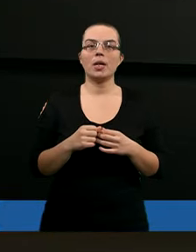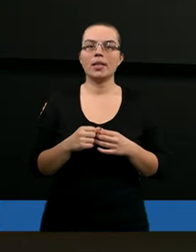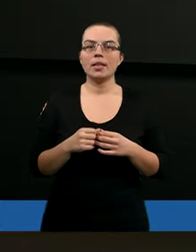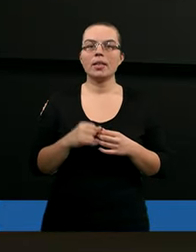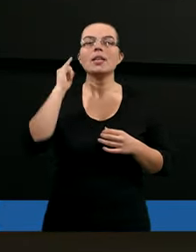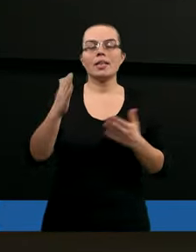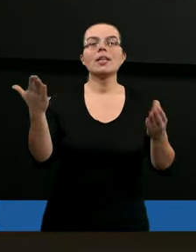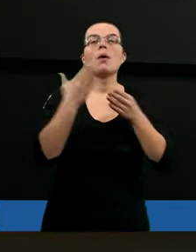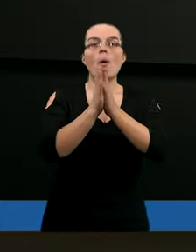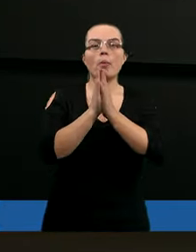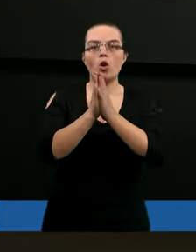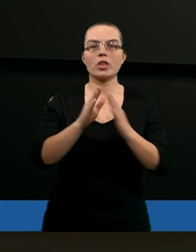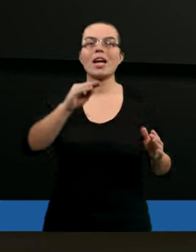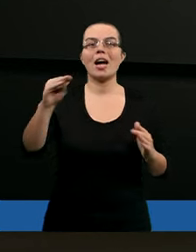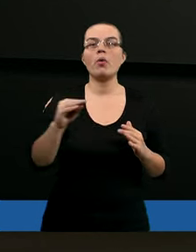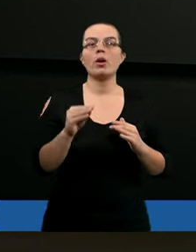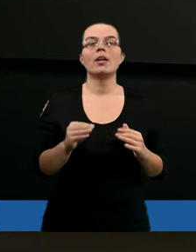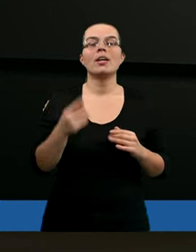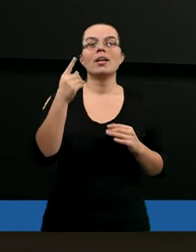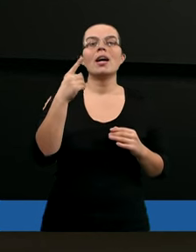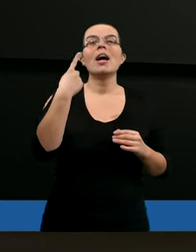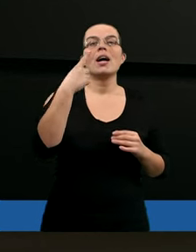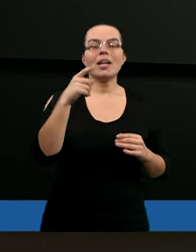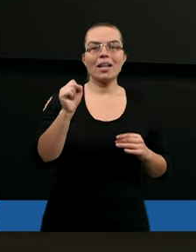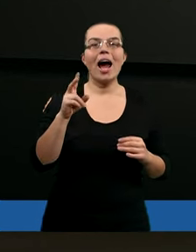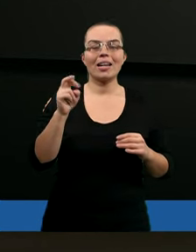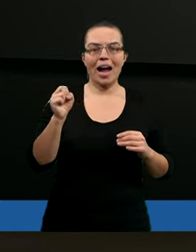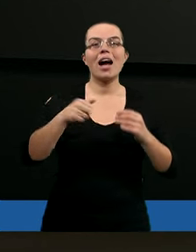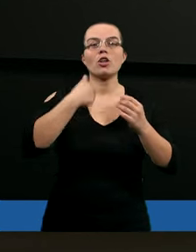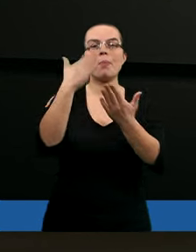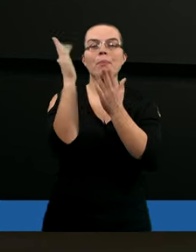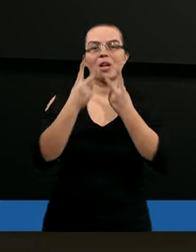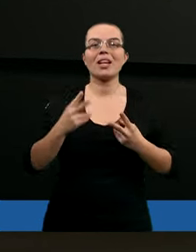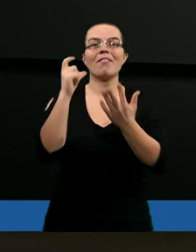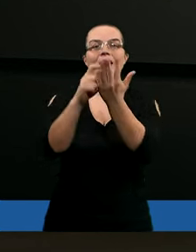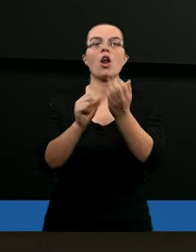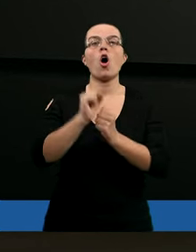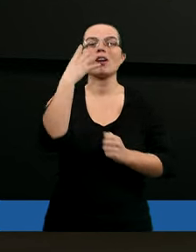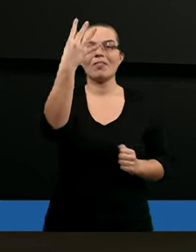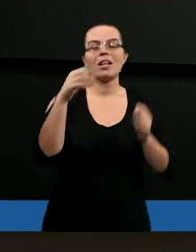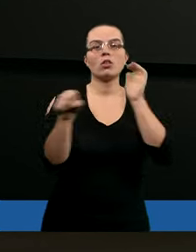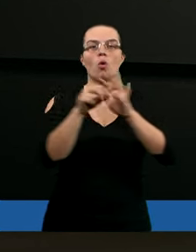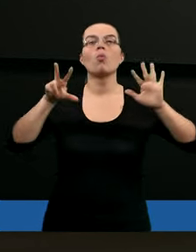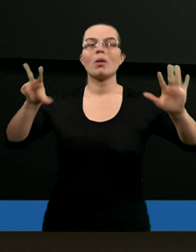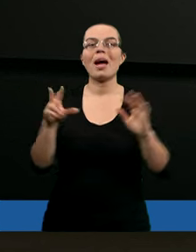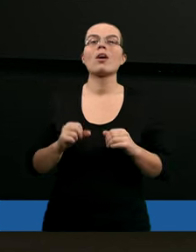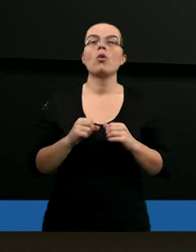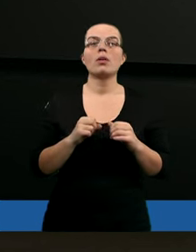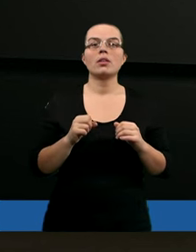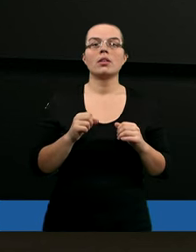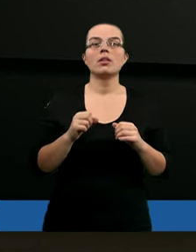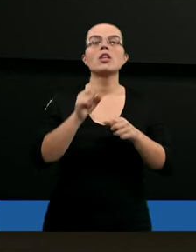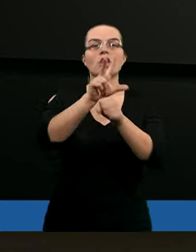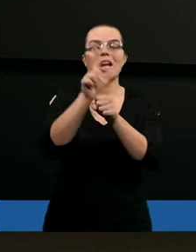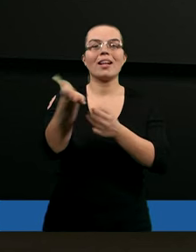I poproszę Sławka, żeby przeczytał wersety od czwartego do ósmego. Z